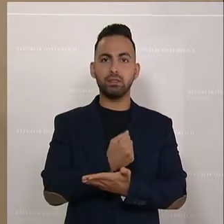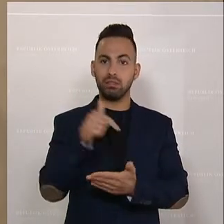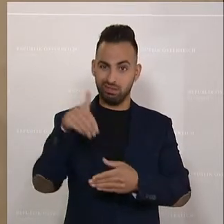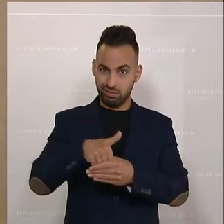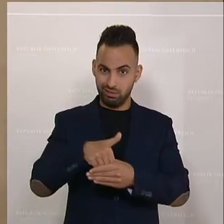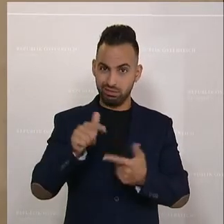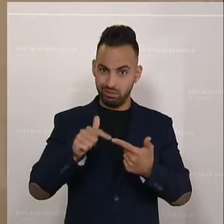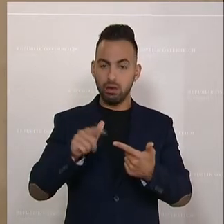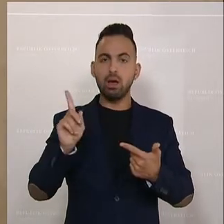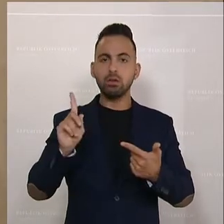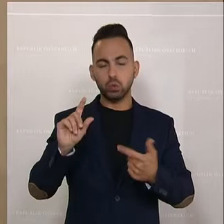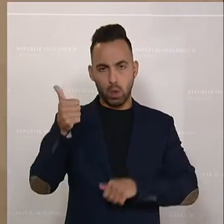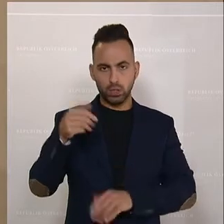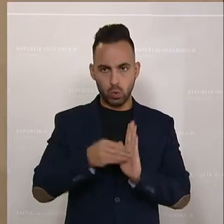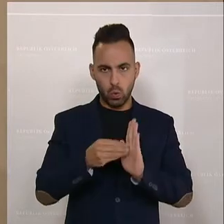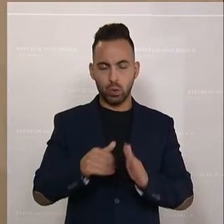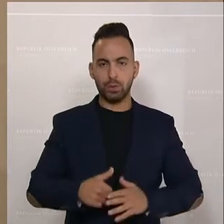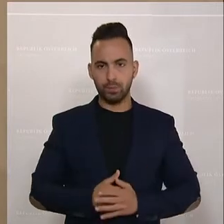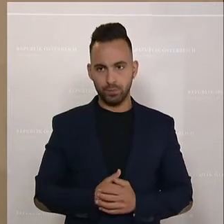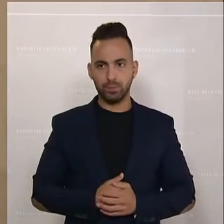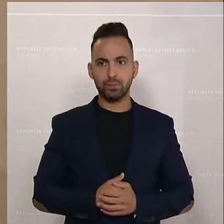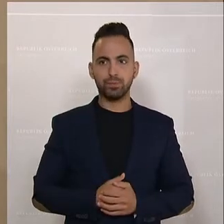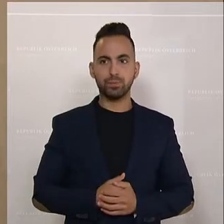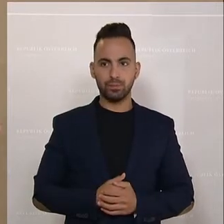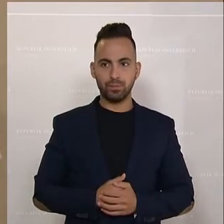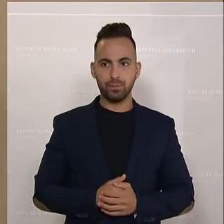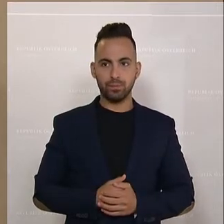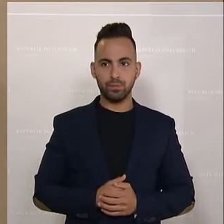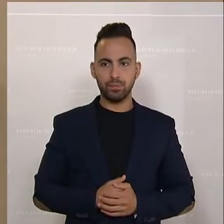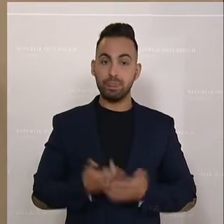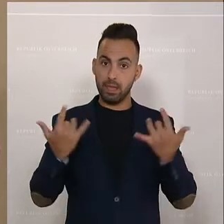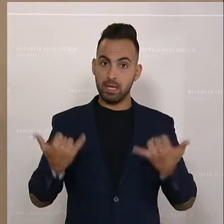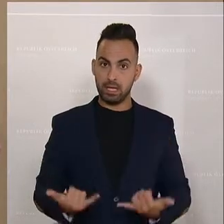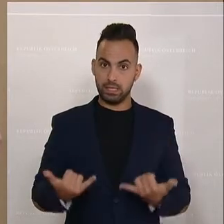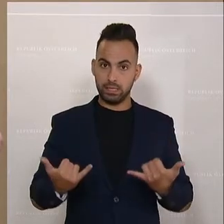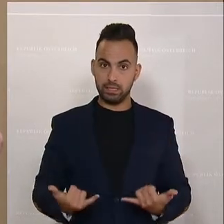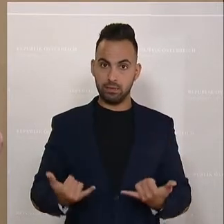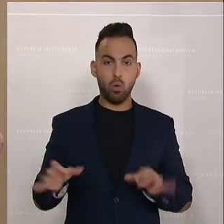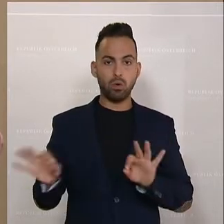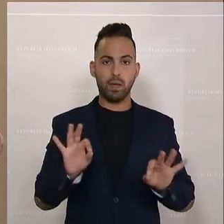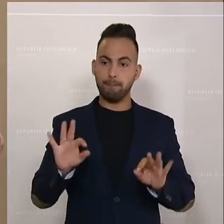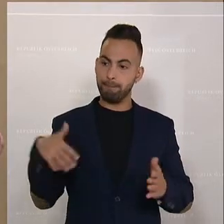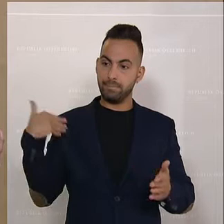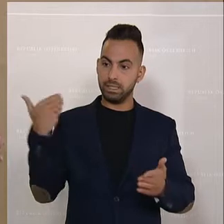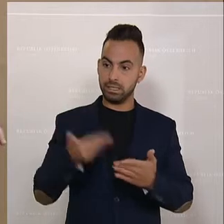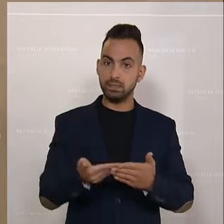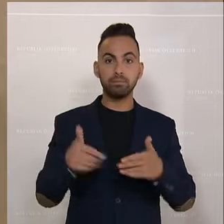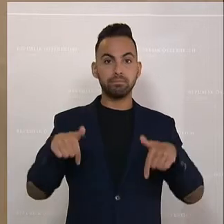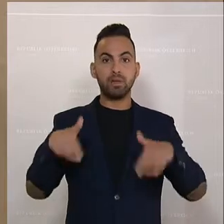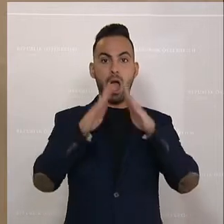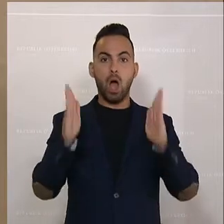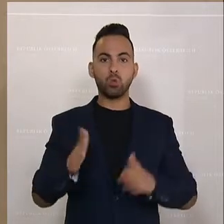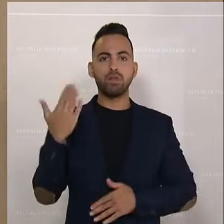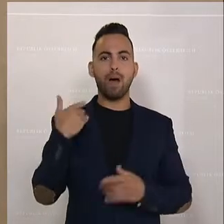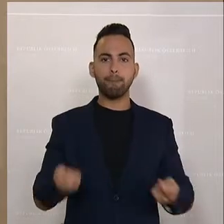Zahle erst vielleicht noch einmal, was wir derzeit oder bislang in diesem Haus beschlossen